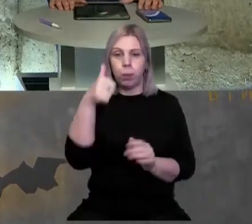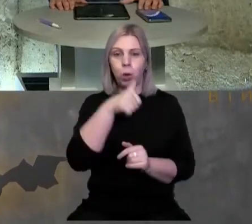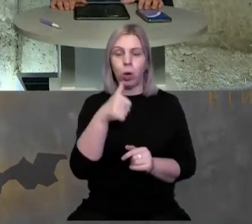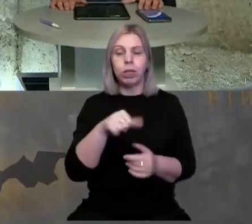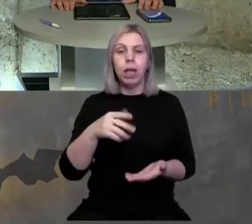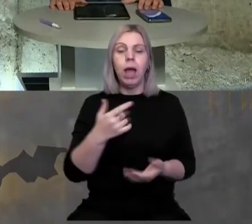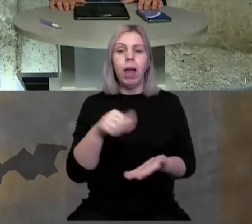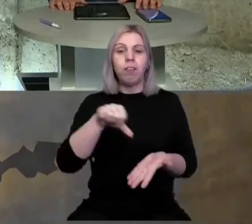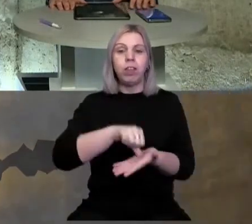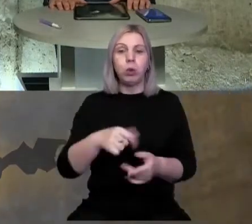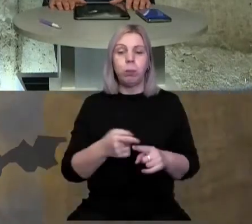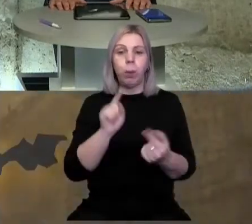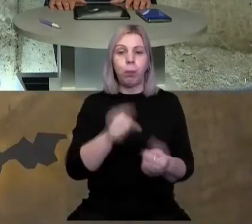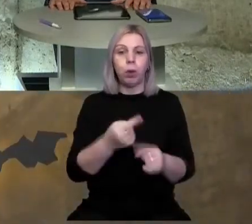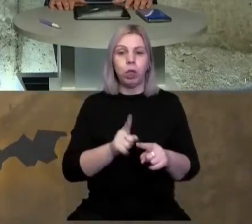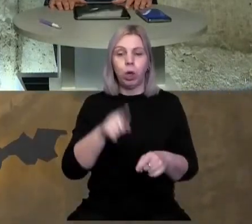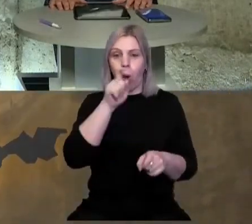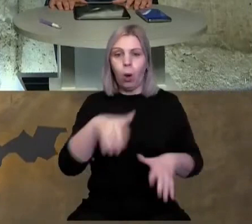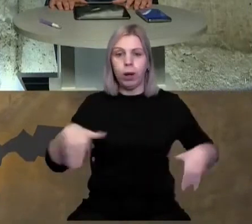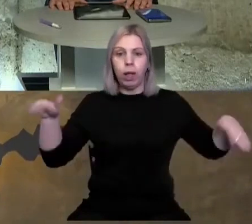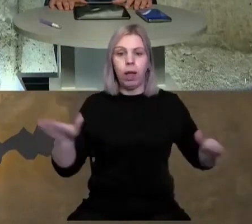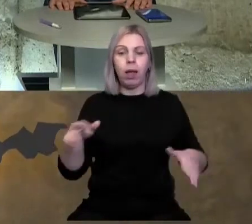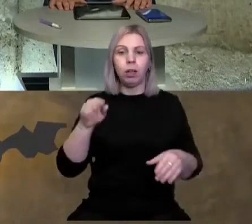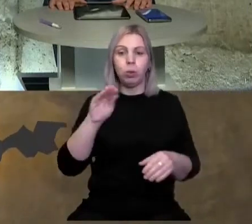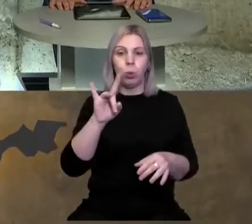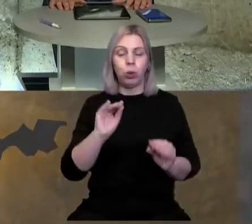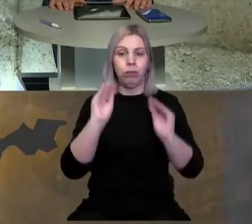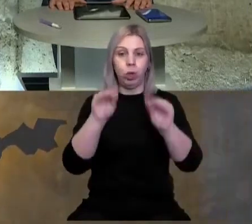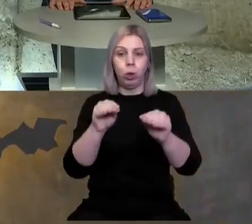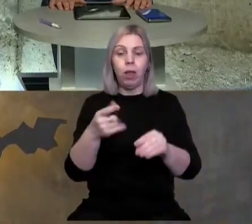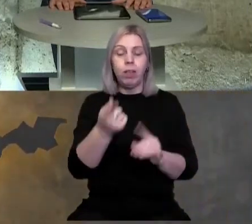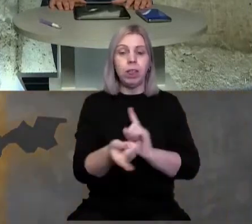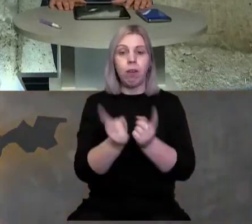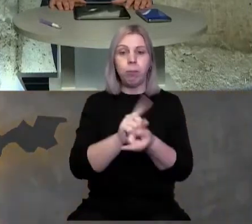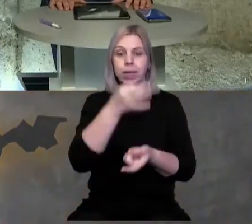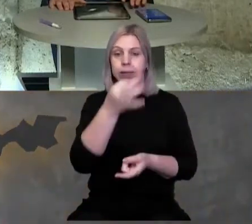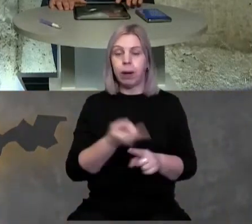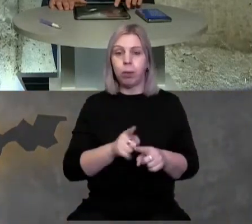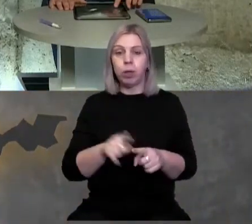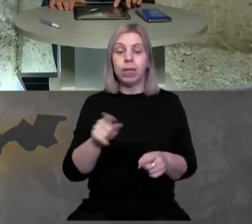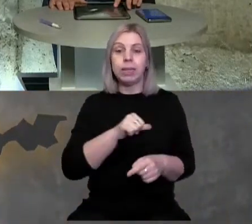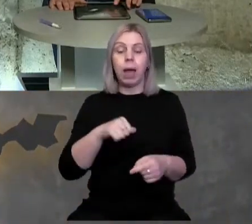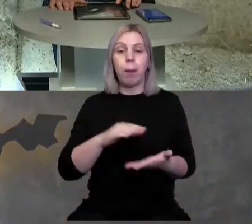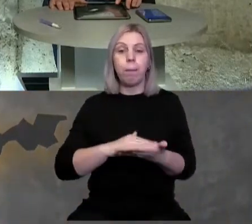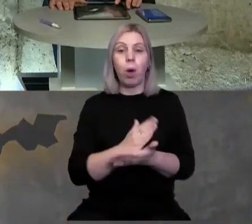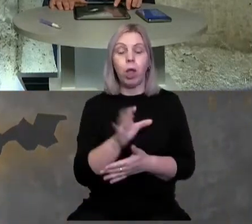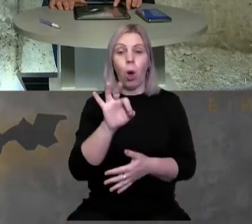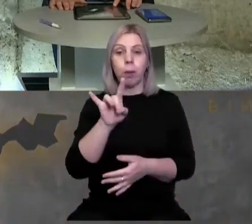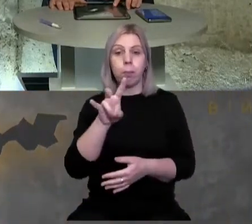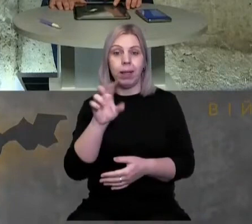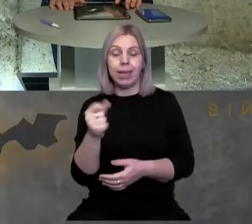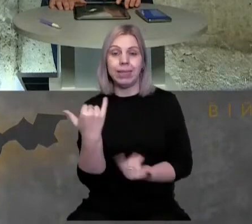виступив проти того, щоб Орла Турле взагалі встановлювали. От він навпаки сказав про те, що саме політика Орбана